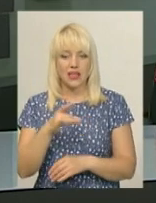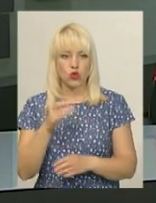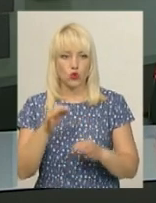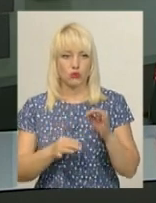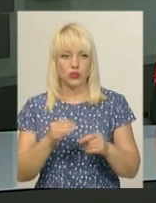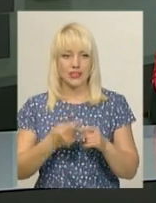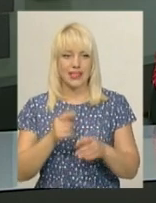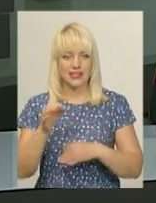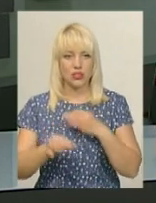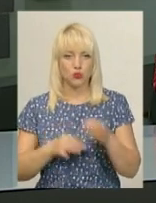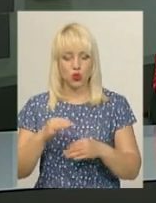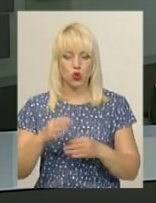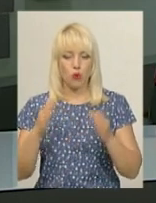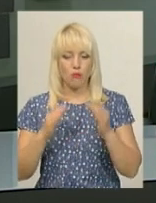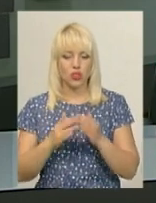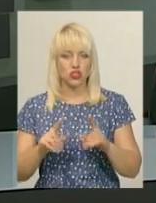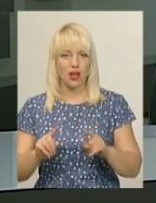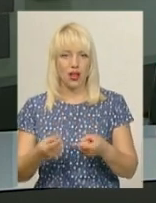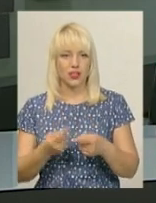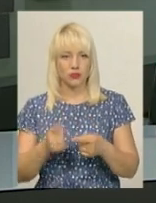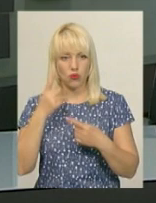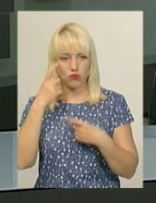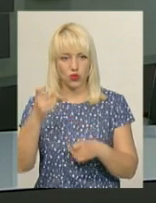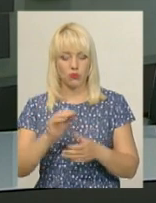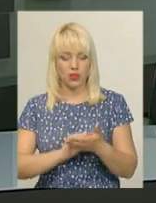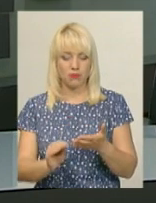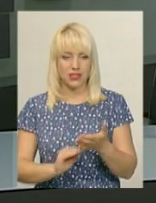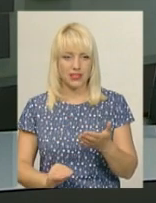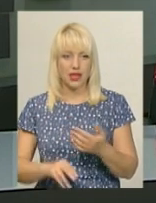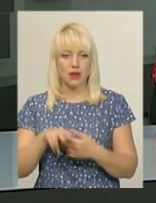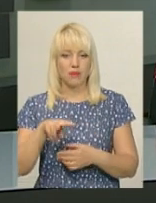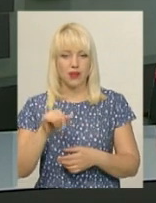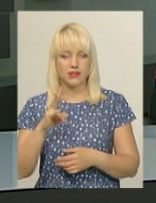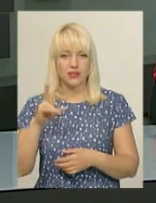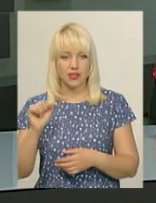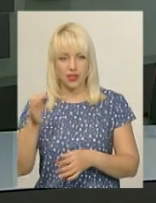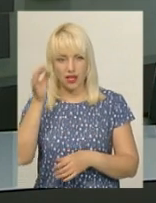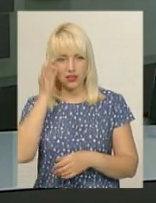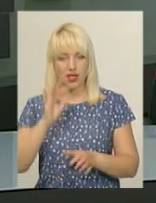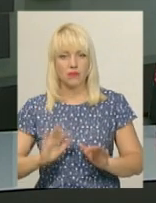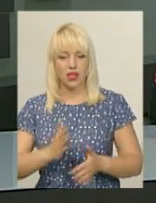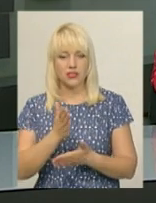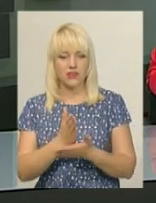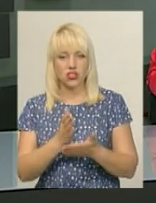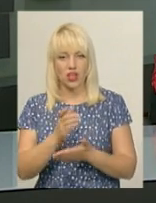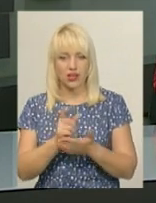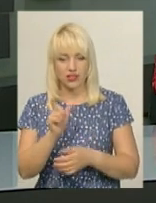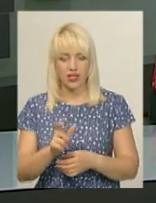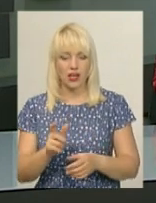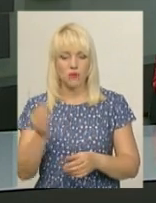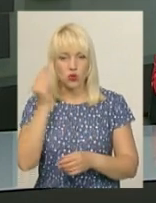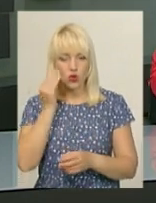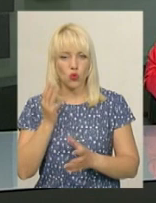Це цілодобовий домашній арешт, повідомила прессекретар суду Алла Плінська. Нагадаю, надзвичайника підозрюють в одержанні